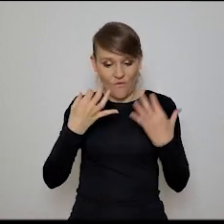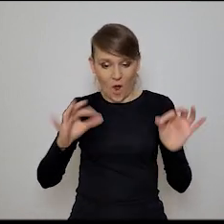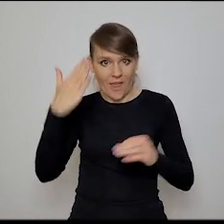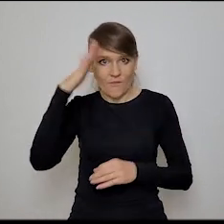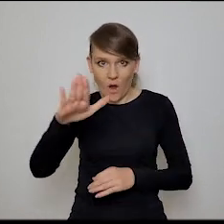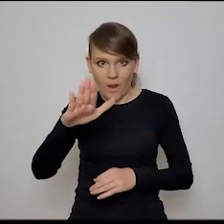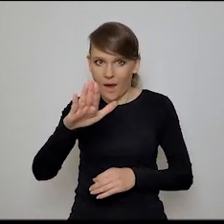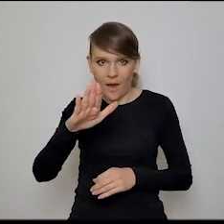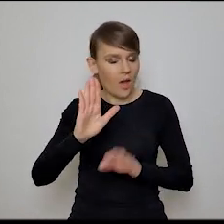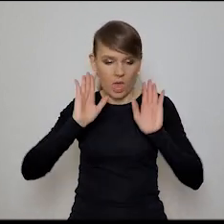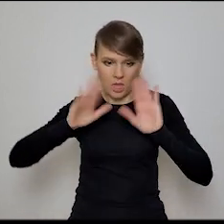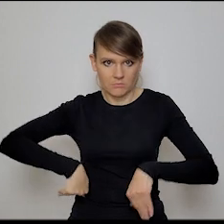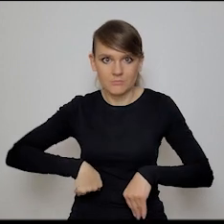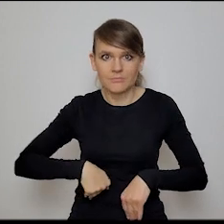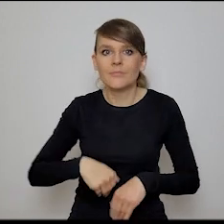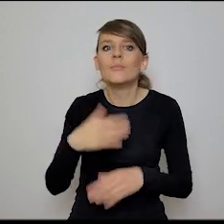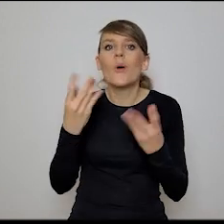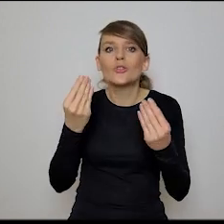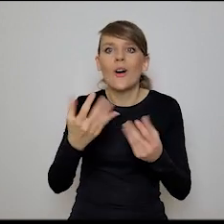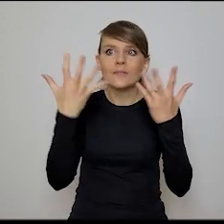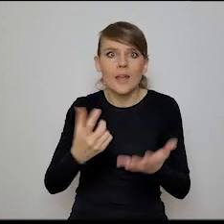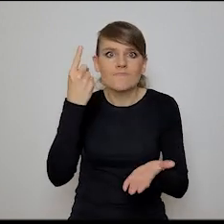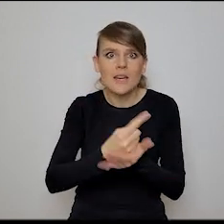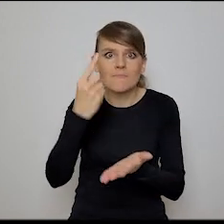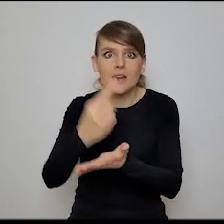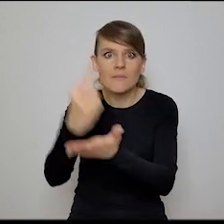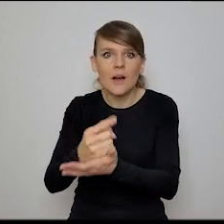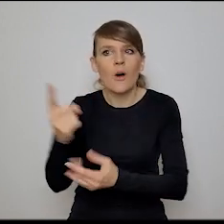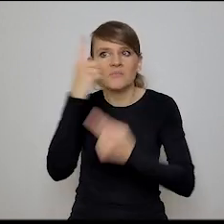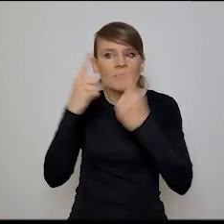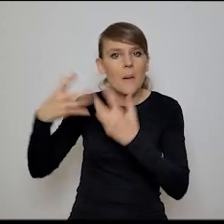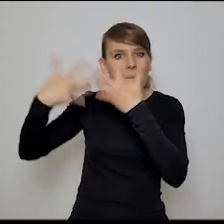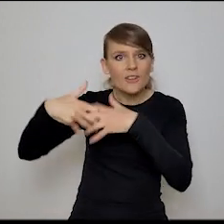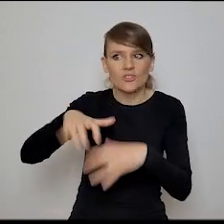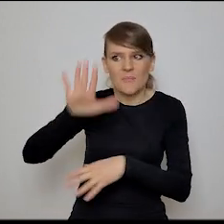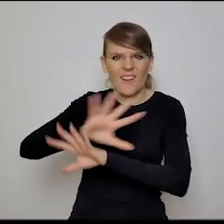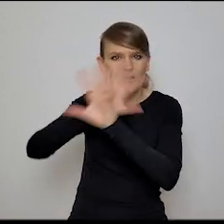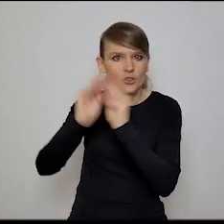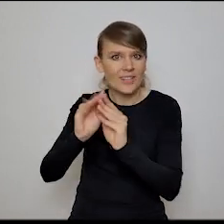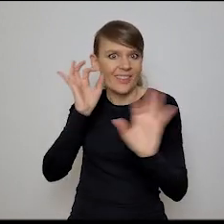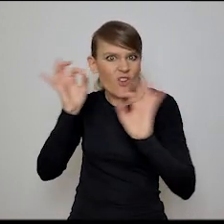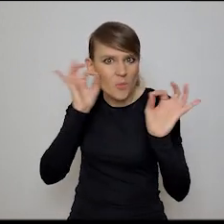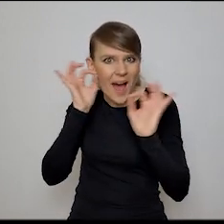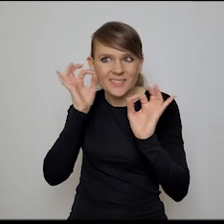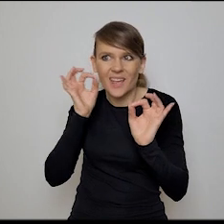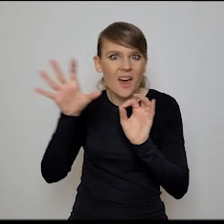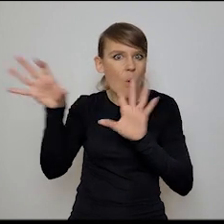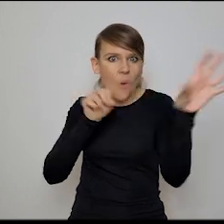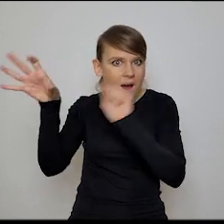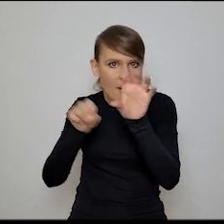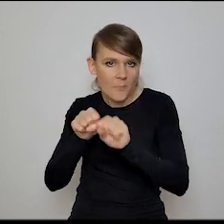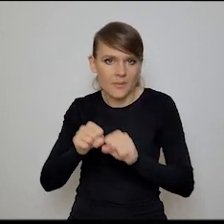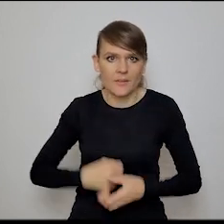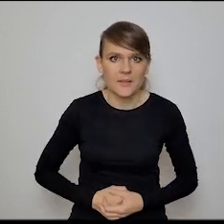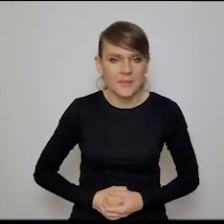w imię czego? W imię skuteczności. Przy założeniu, że maszyna ma dostęp do wszystkich danych, jakie w ogóle można łapać, jakie można mierzyć.